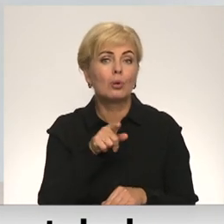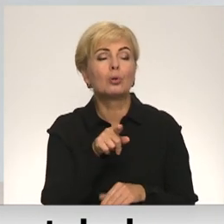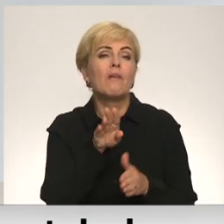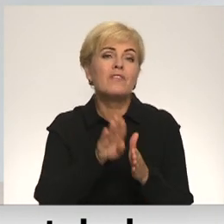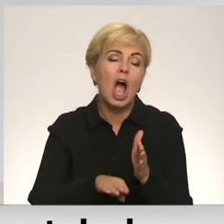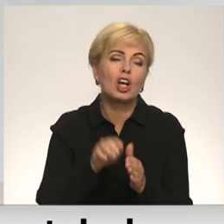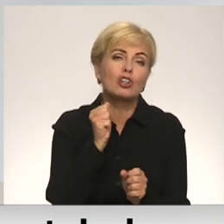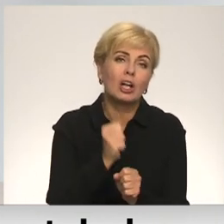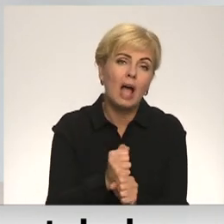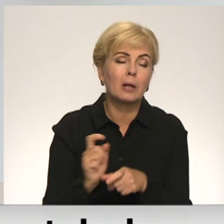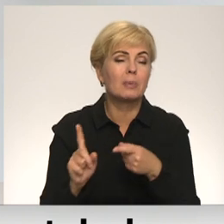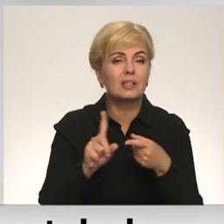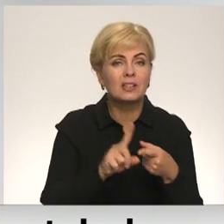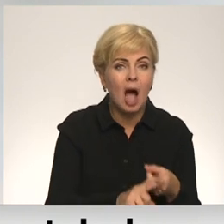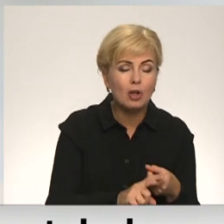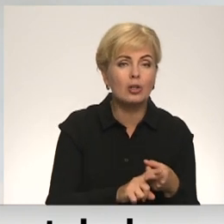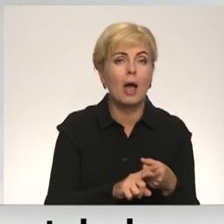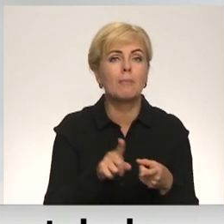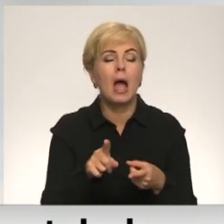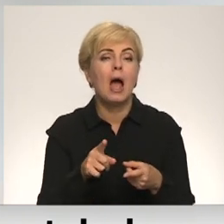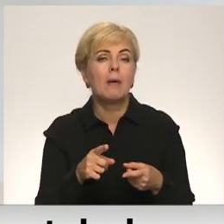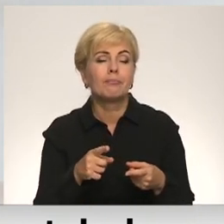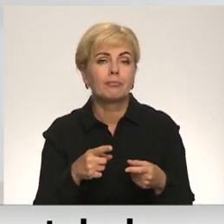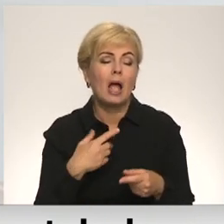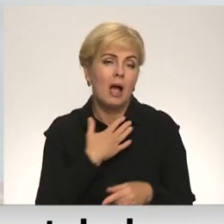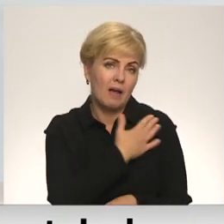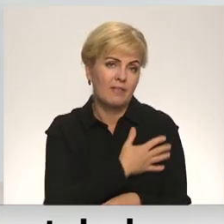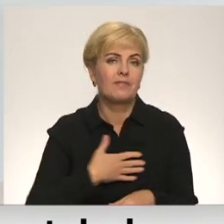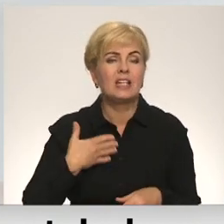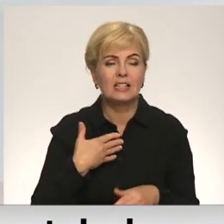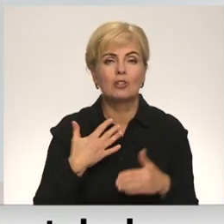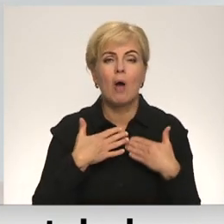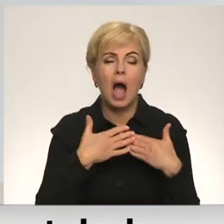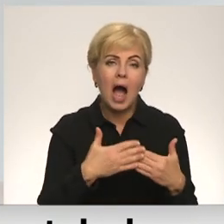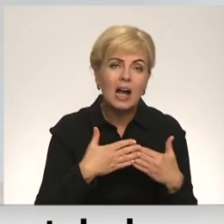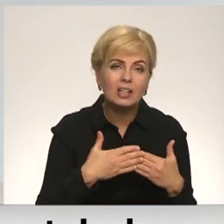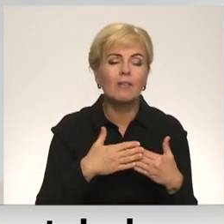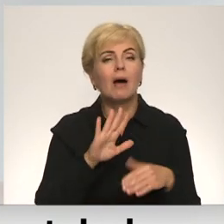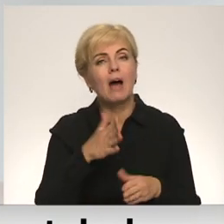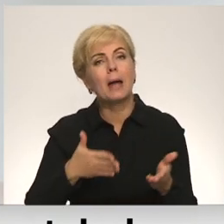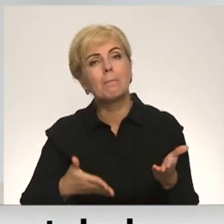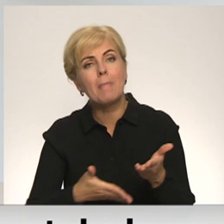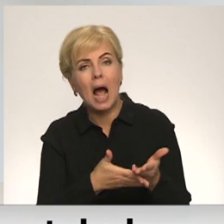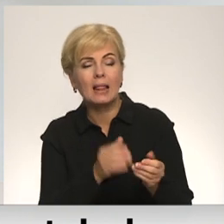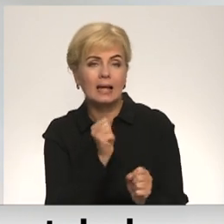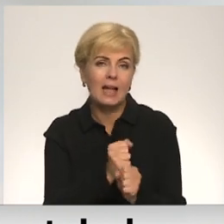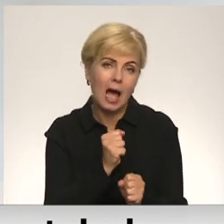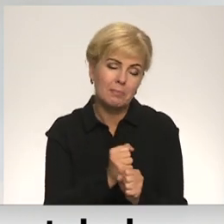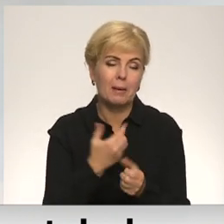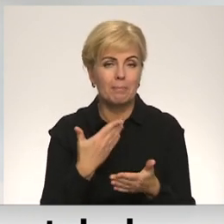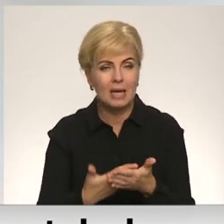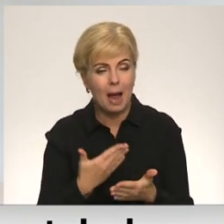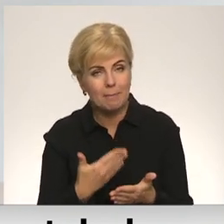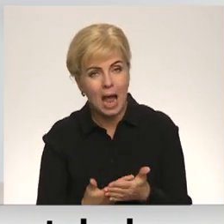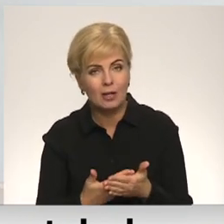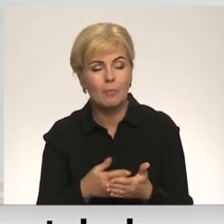un tie varētu svaistīties gan ar kaut kādām fiziskām aktivitātēm, gāna atkal kādiem palīgu darbiem, piemēram. Es